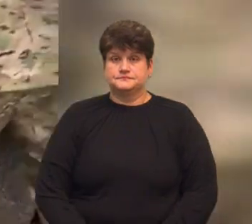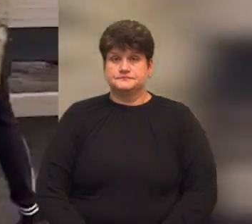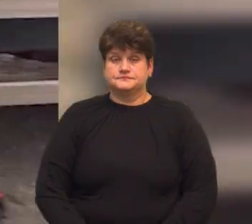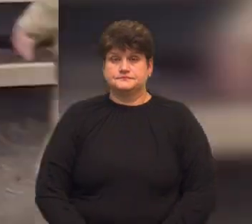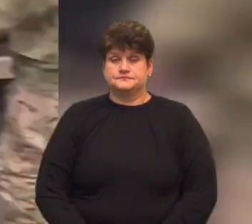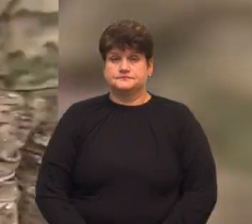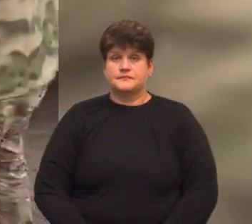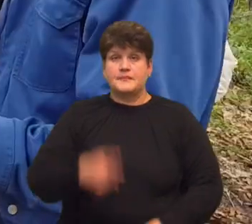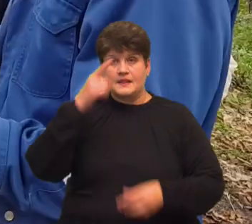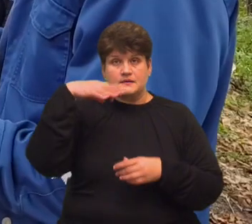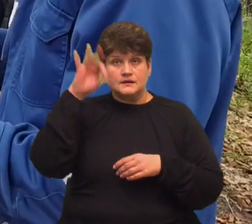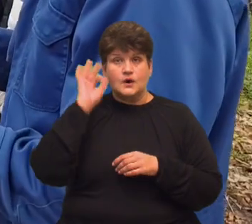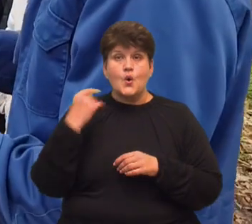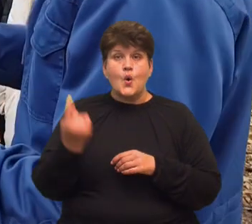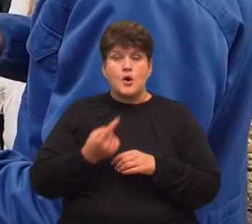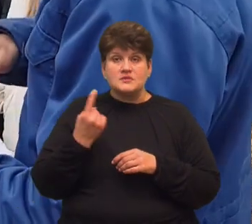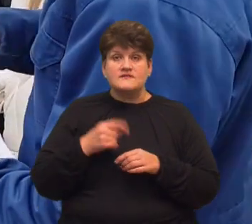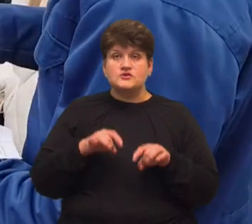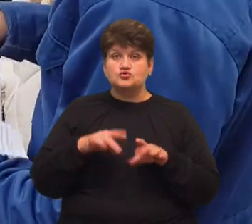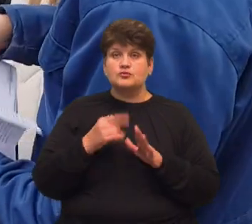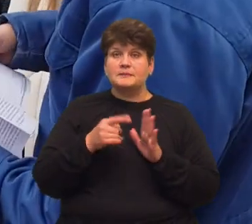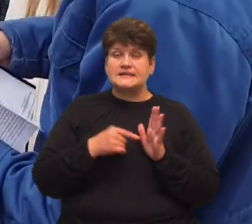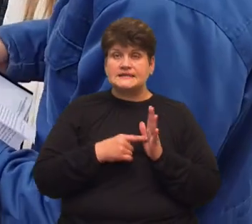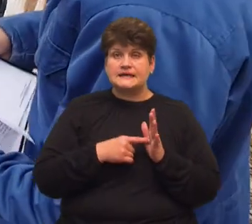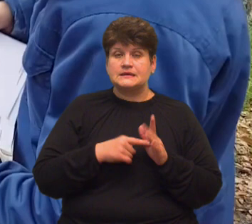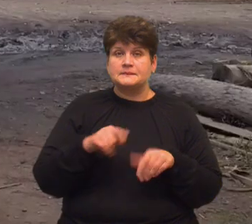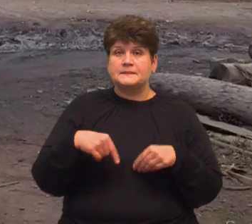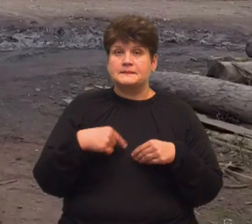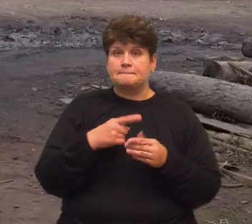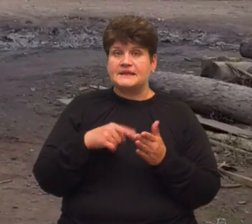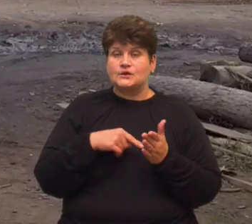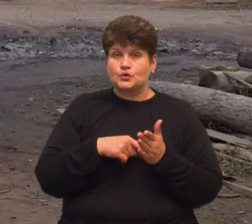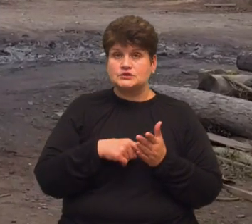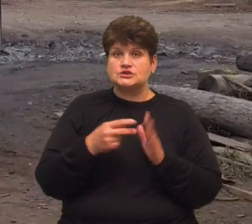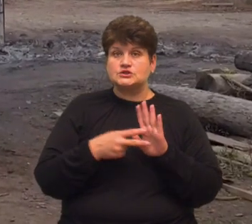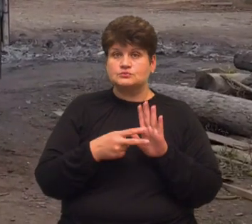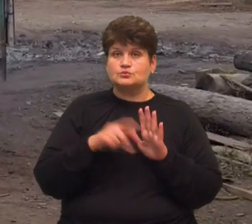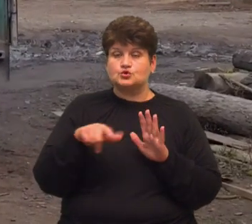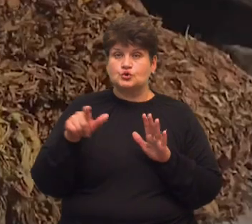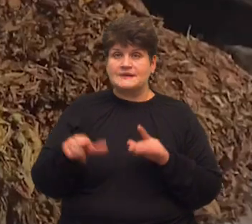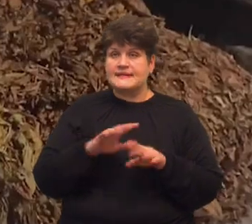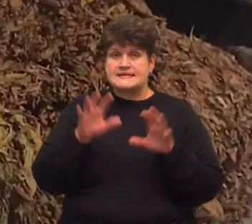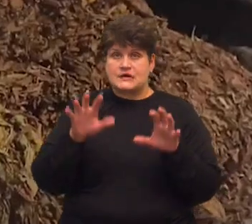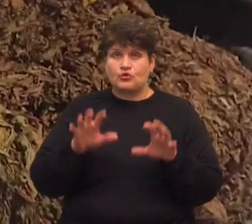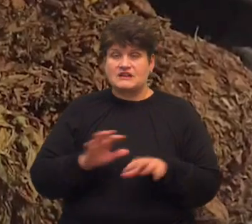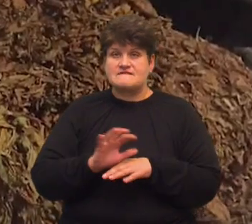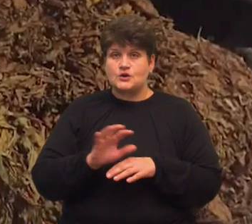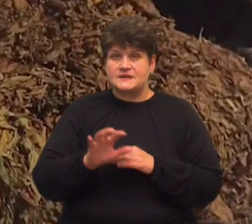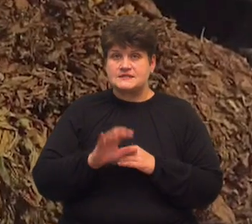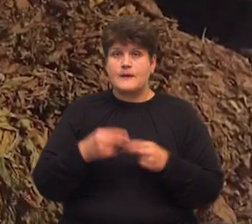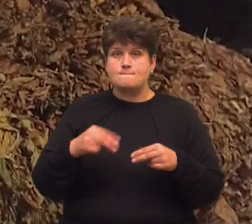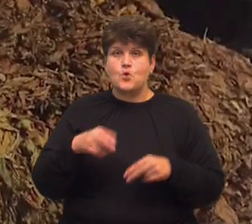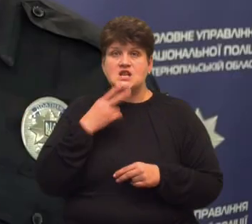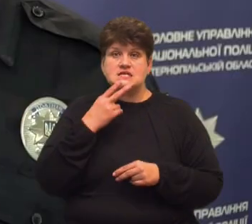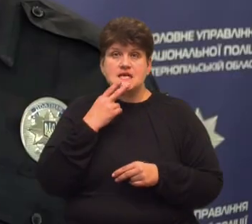Правоохоронці області вирішують питання про оголошення підозри сімом особам через незаконне виробництво і продаж сигарет. Про це повідомив